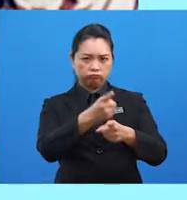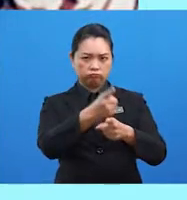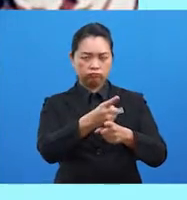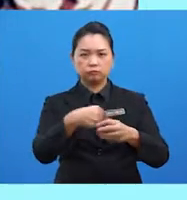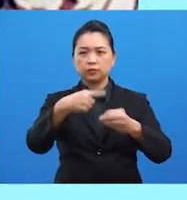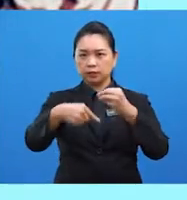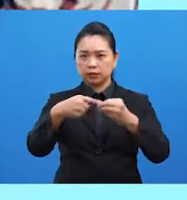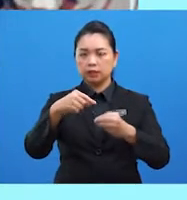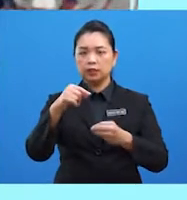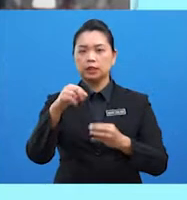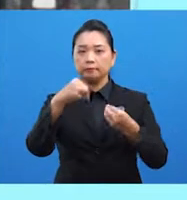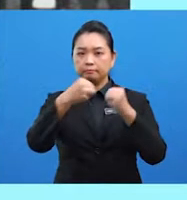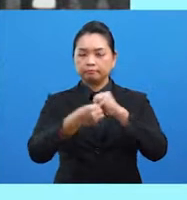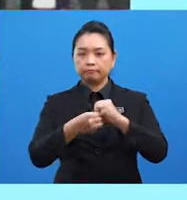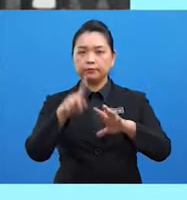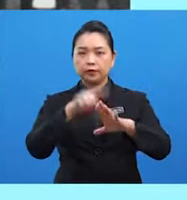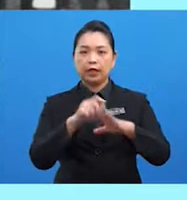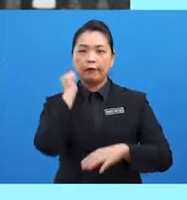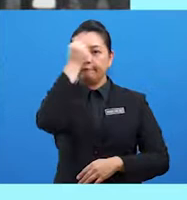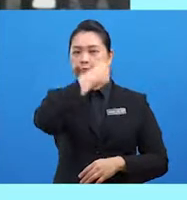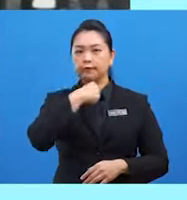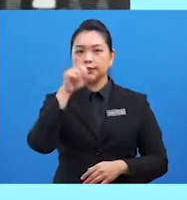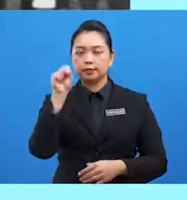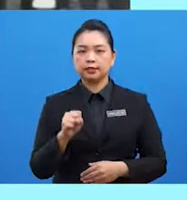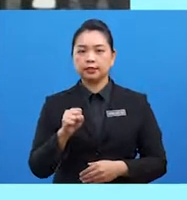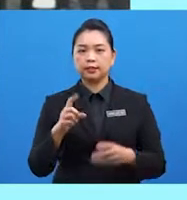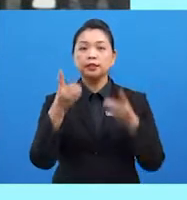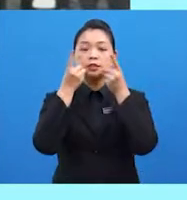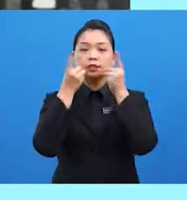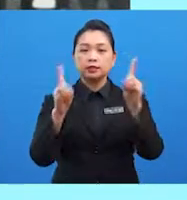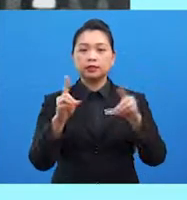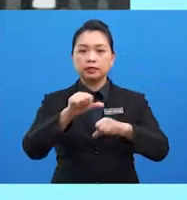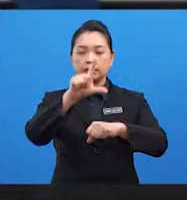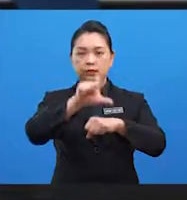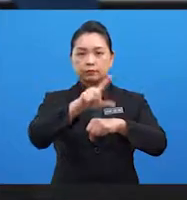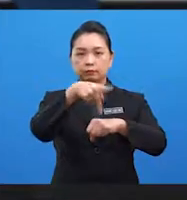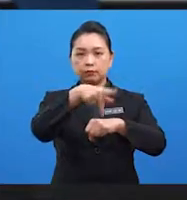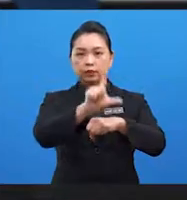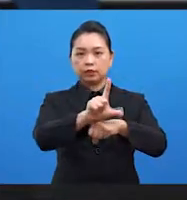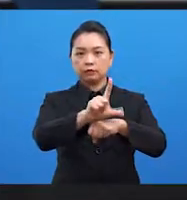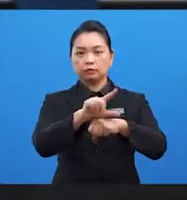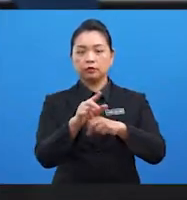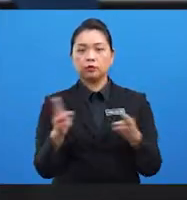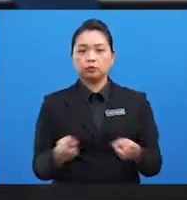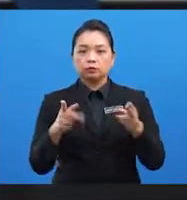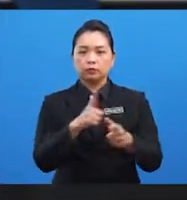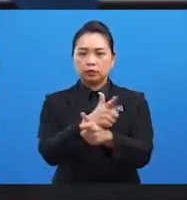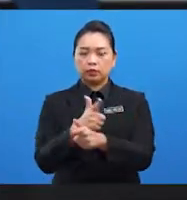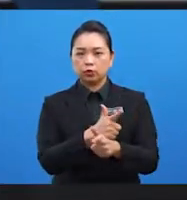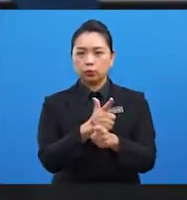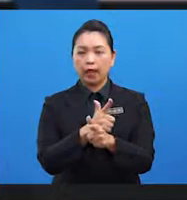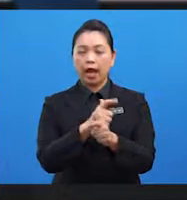Afrika Selatan. Deklarasi Langkawi usaha melindungi alam sekitar dan bersetuju